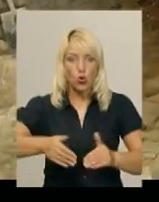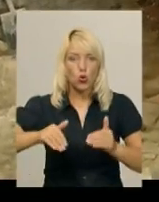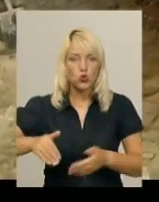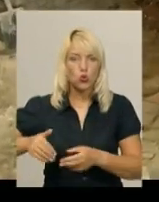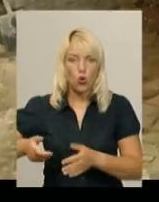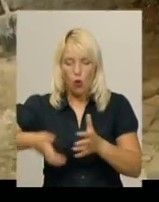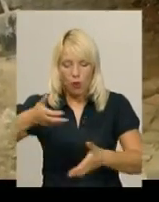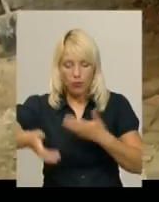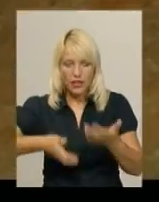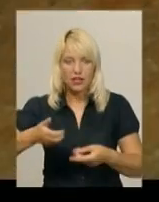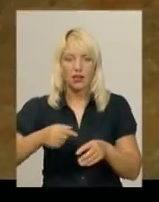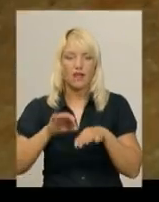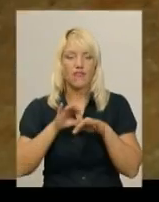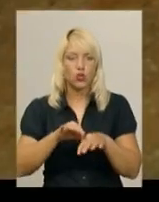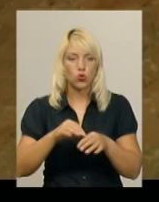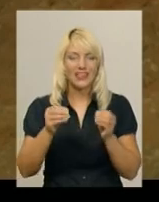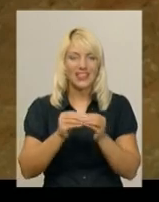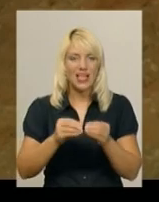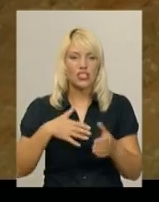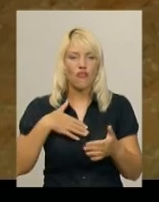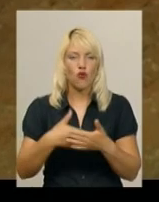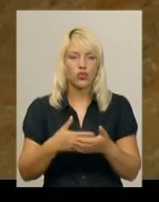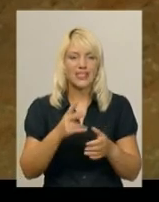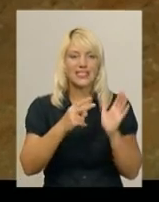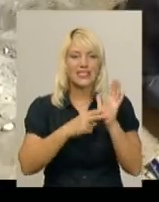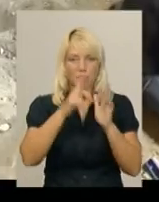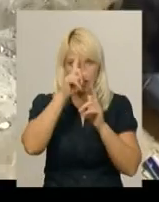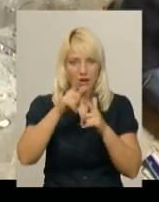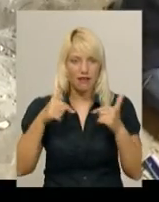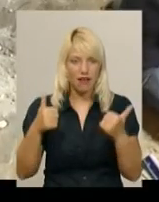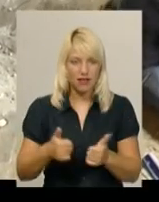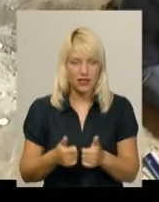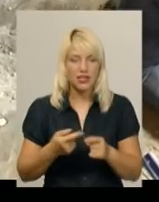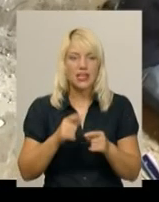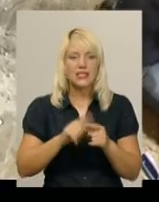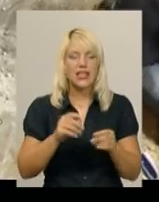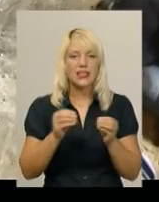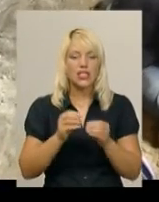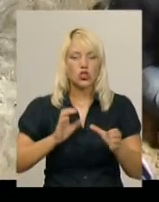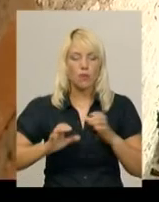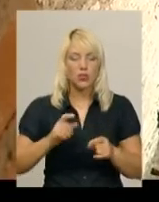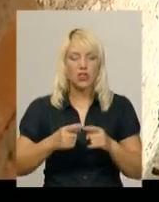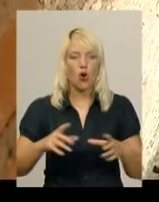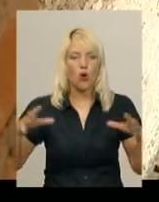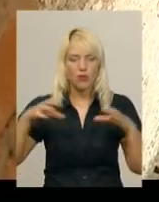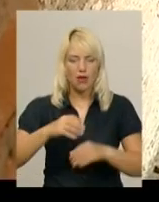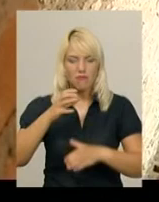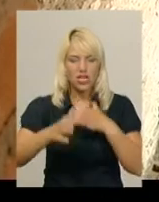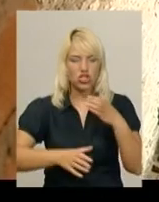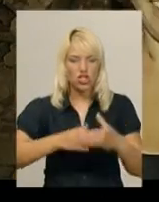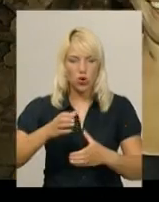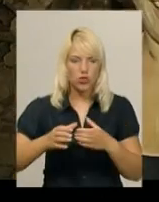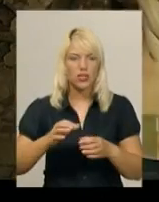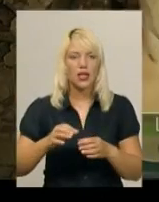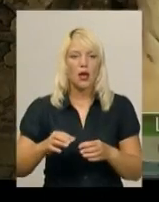Палацу Синявських ведуть 10 волонтерів з семи країн. Це студенти вишив. Їх у межі божі об'єднав міжнародний волонтерський проект «Середньовічний бастіон».